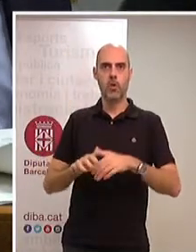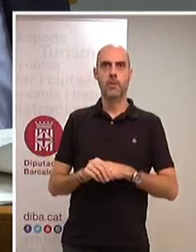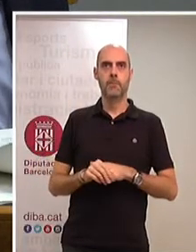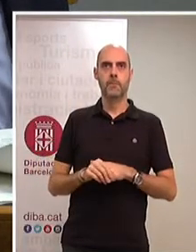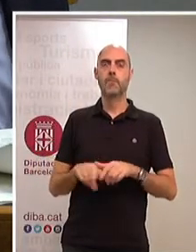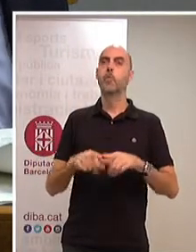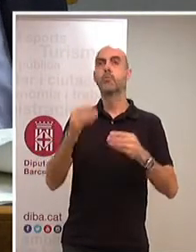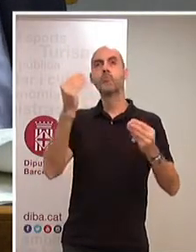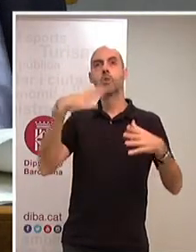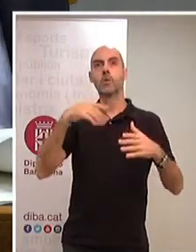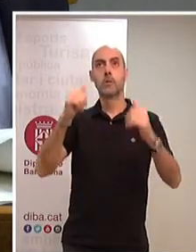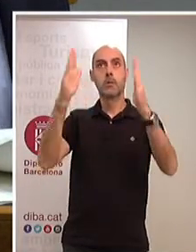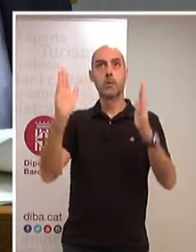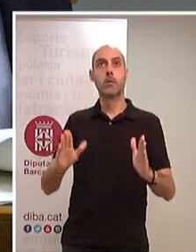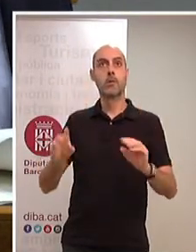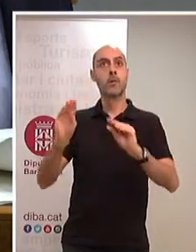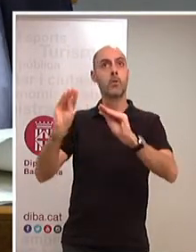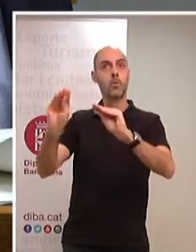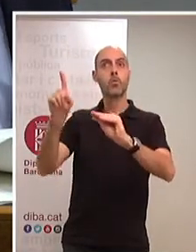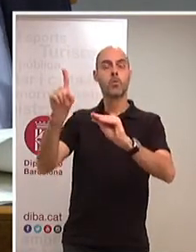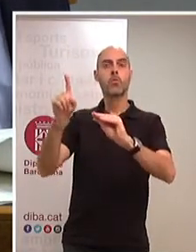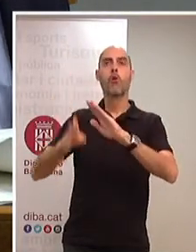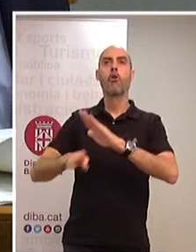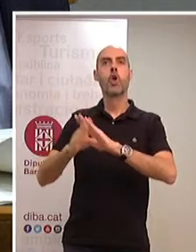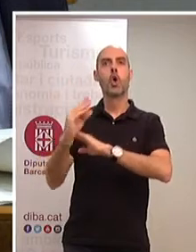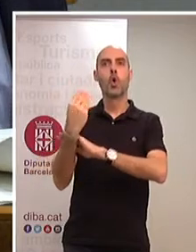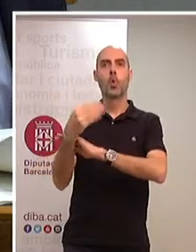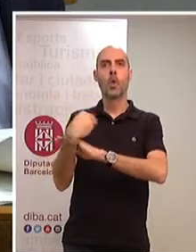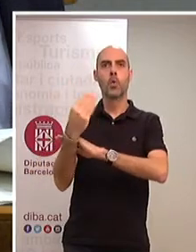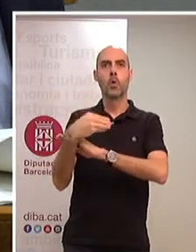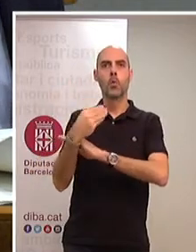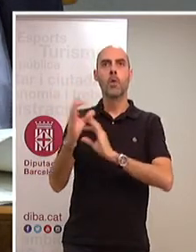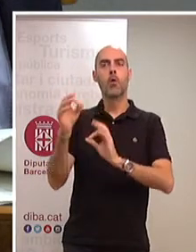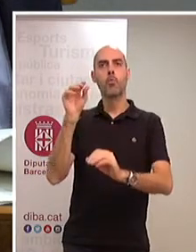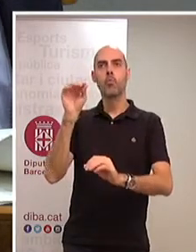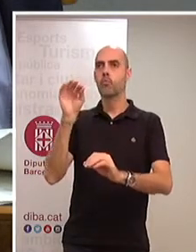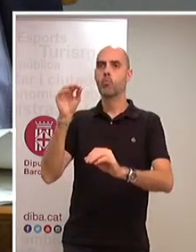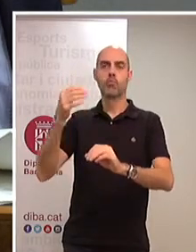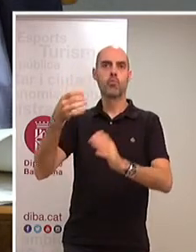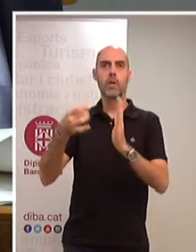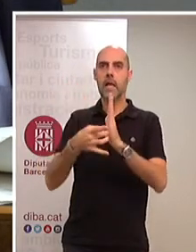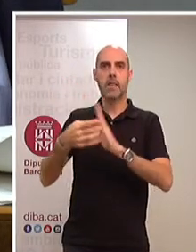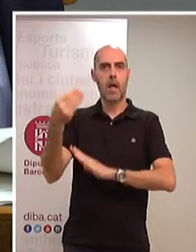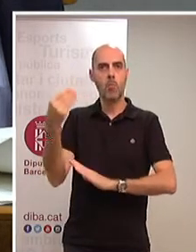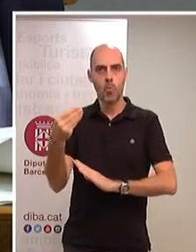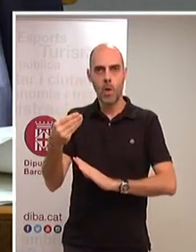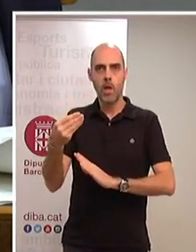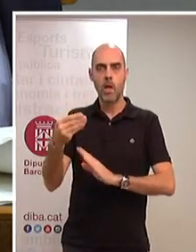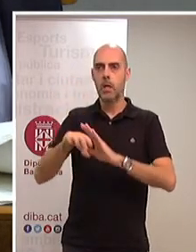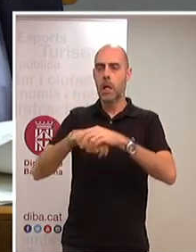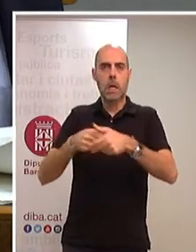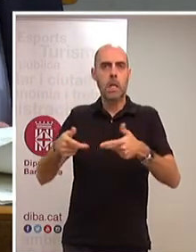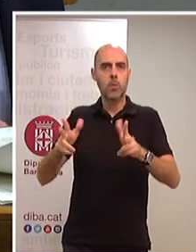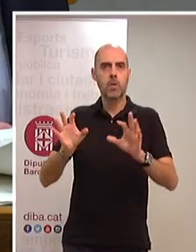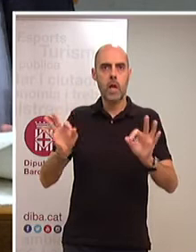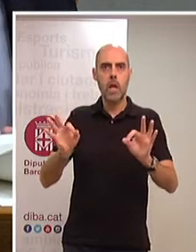representant de la institució ha mantingut a la nostra parer una raonable neutralitat que representava el conjunt de ciutadans i ciutadanes de